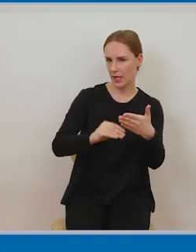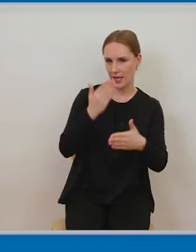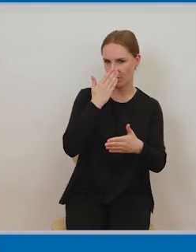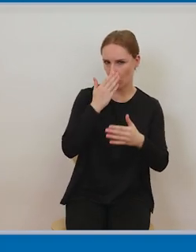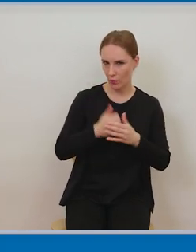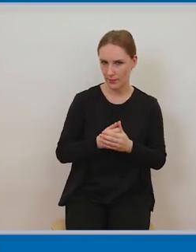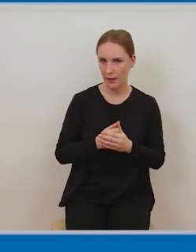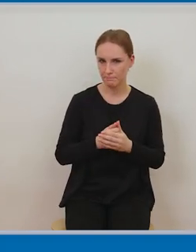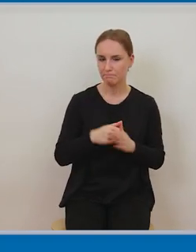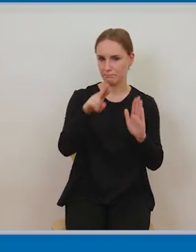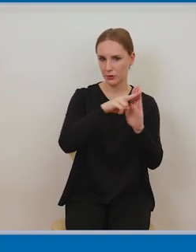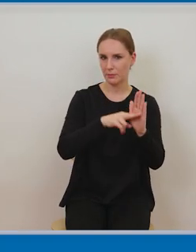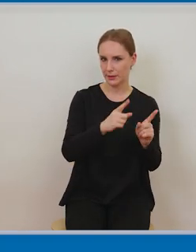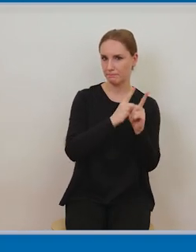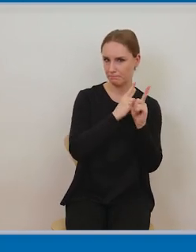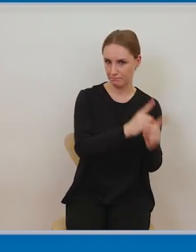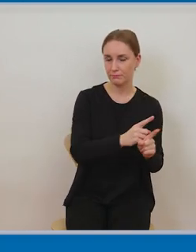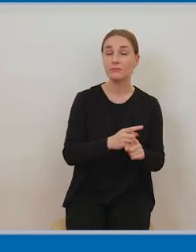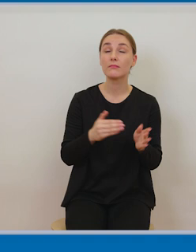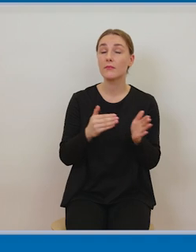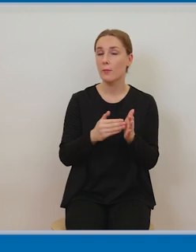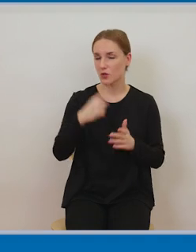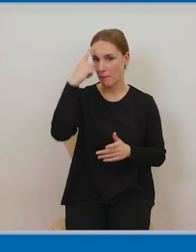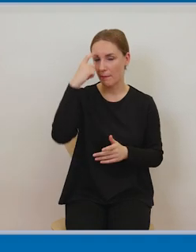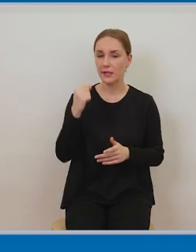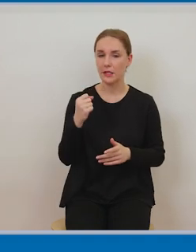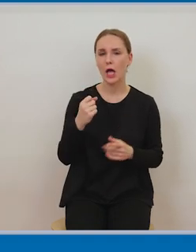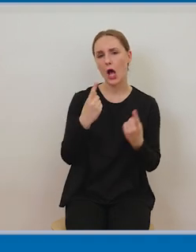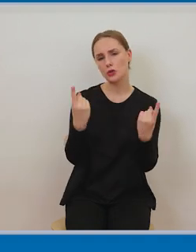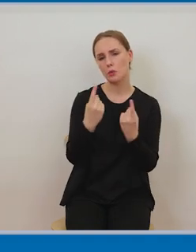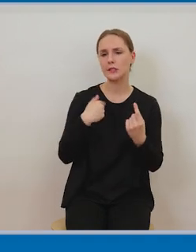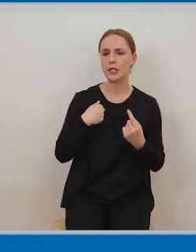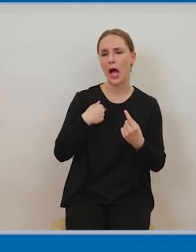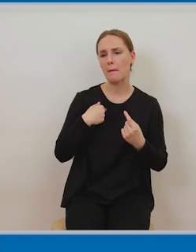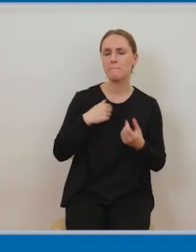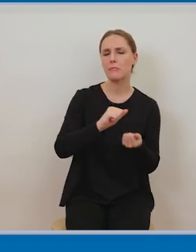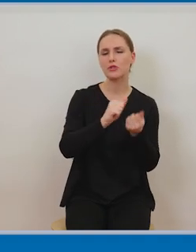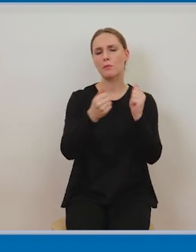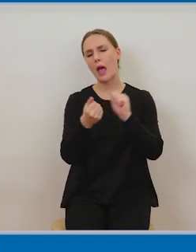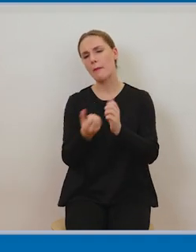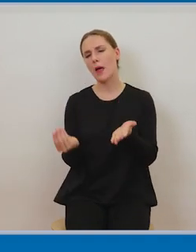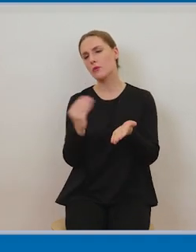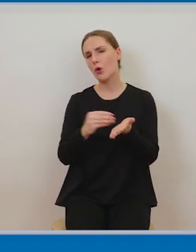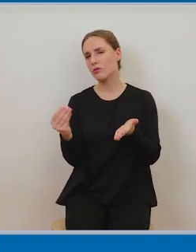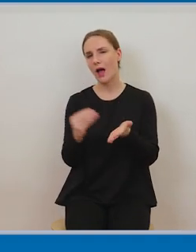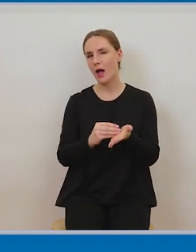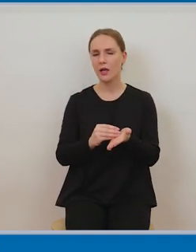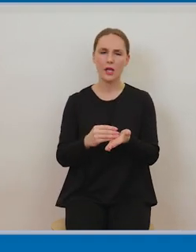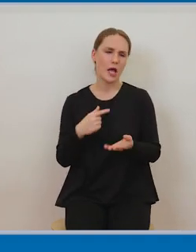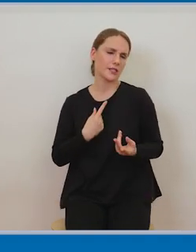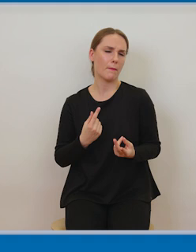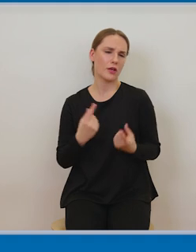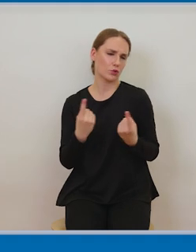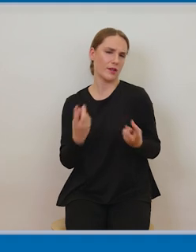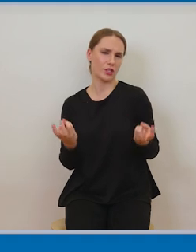możemy sobie dowolnie rozszerzać, nie możemy tworzyć jakichś sytuacji, w których mówimy, że korzystamy w sposób